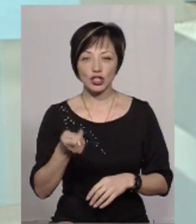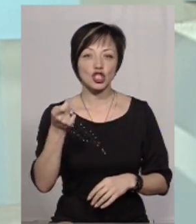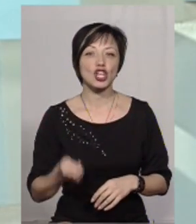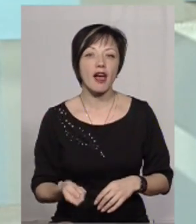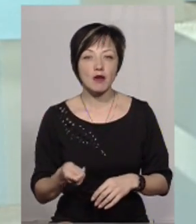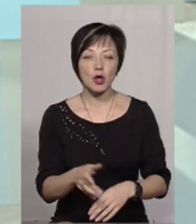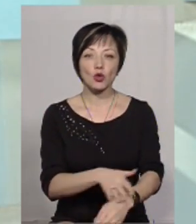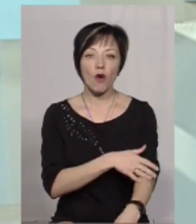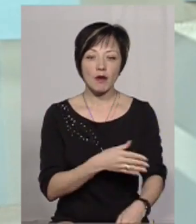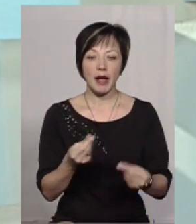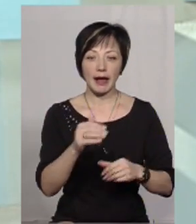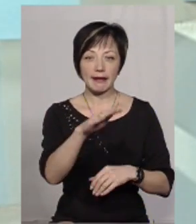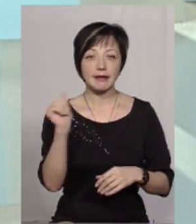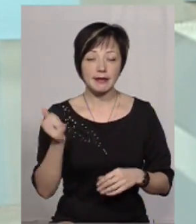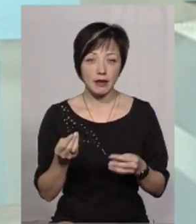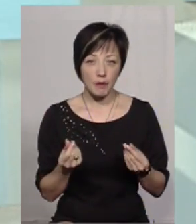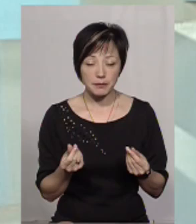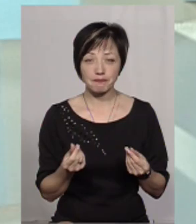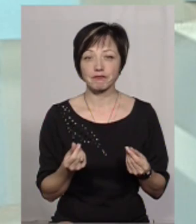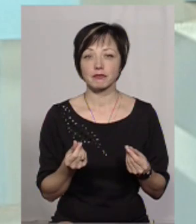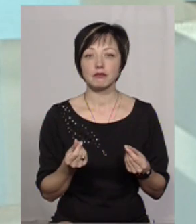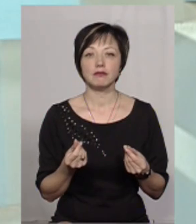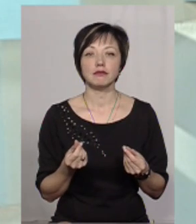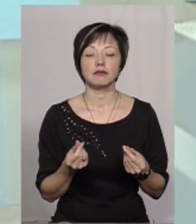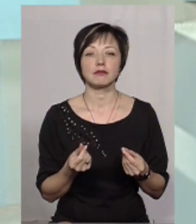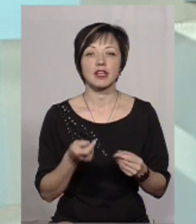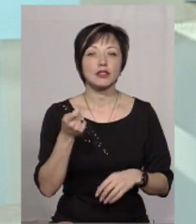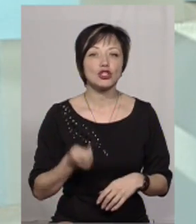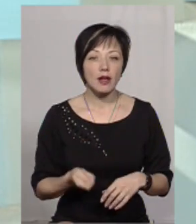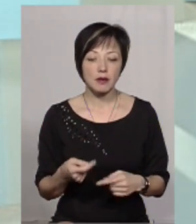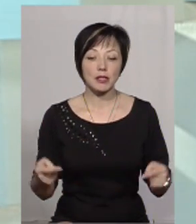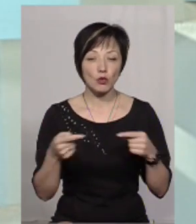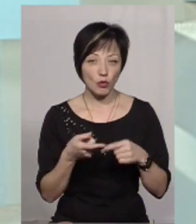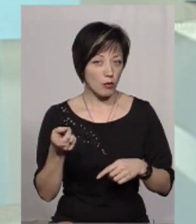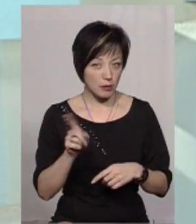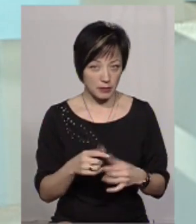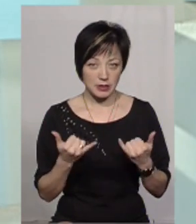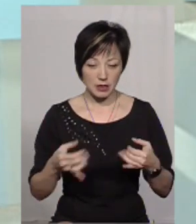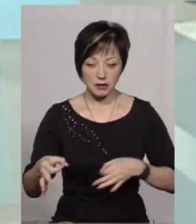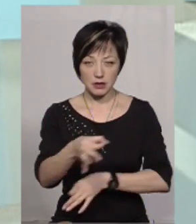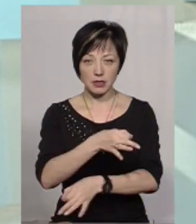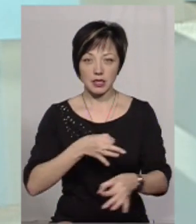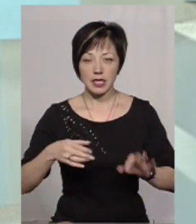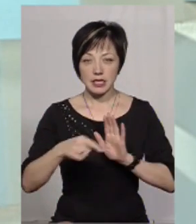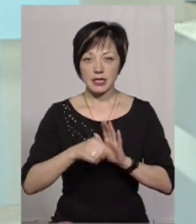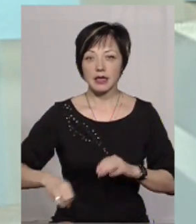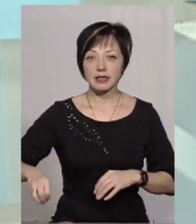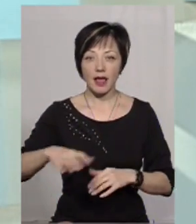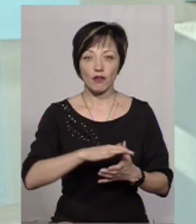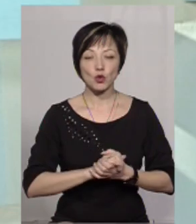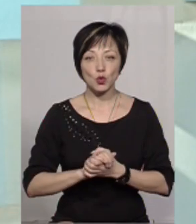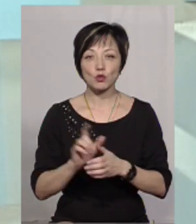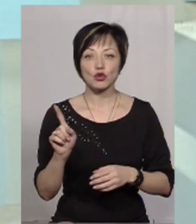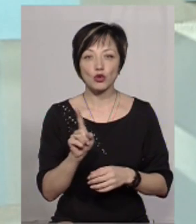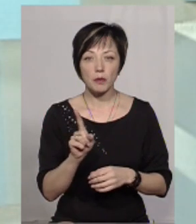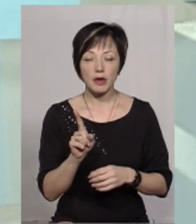дешевими, довгими грошима, з довгими кредитами дешевими. І саме тому ми ведемо, до речі, діалог зараз із Європейським Союзом,